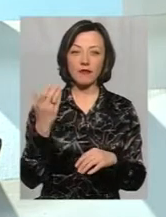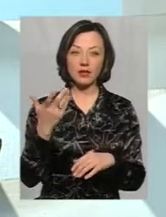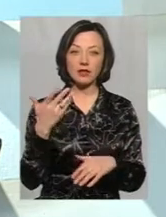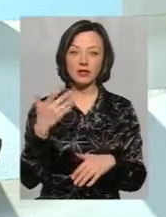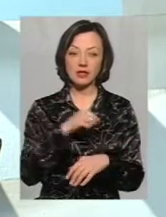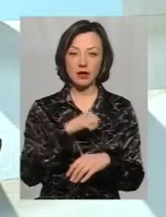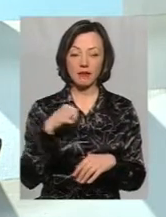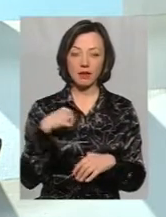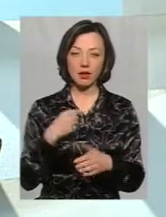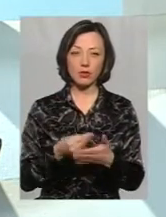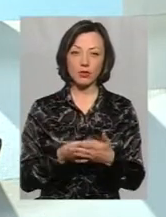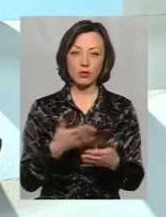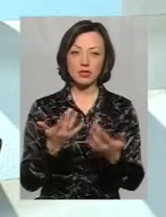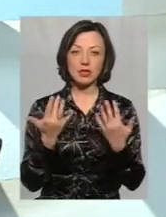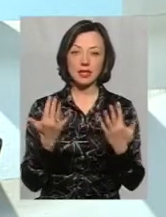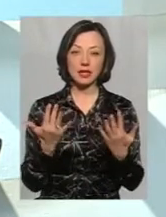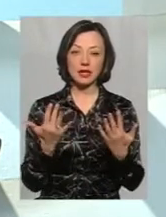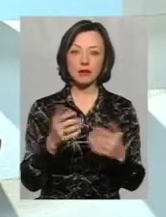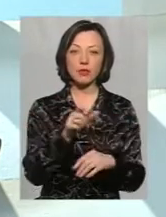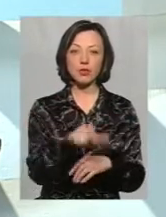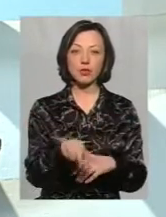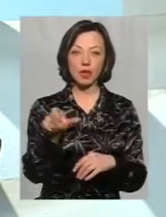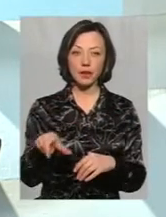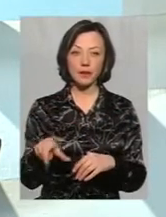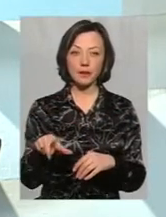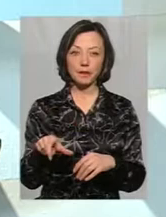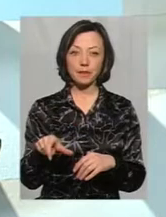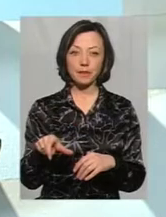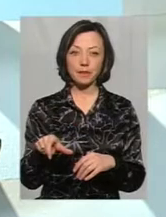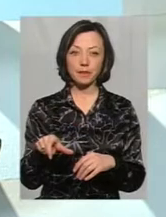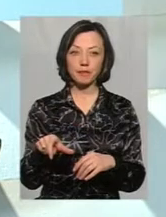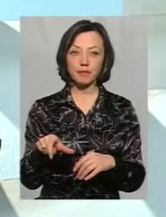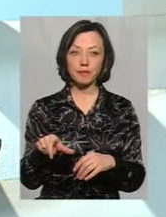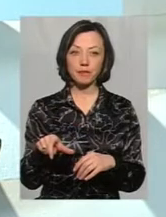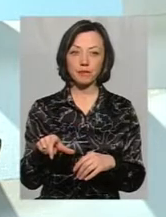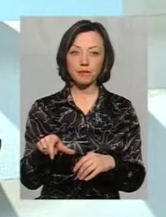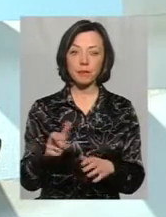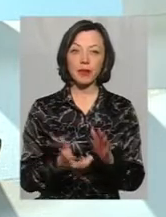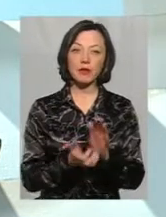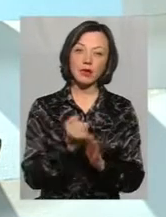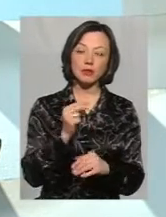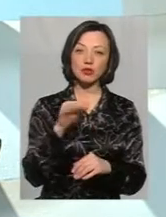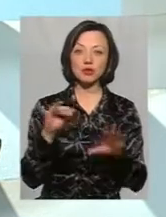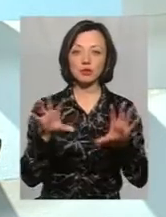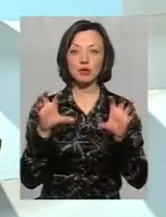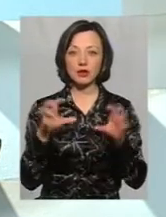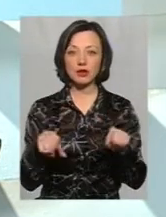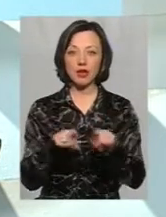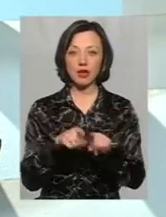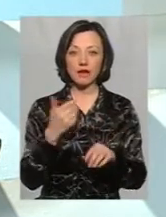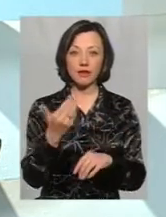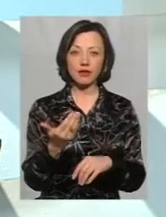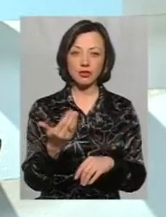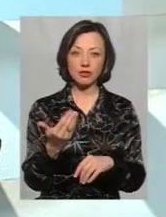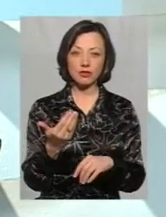розцінюєте, скільки б людей підтримало чи сприйняло такий ваш